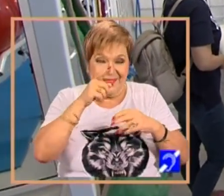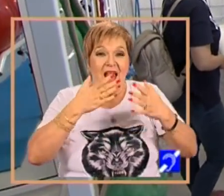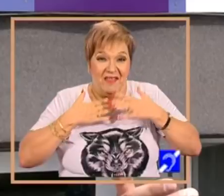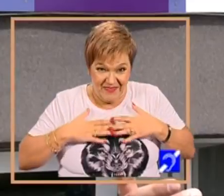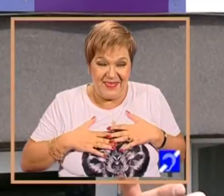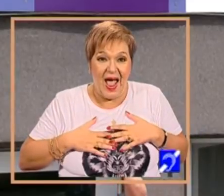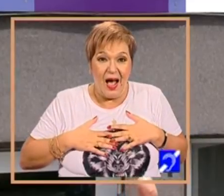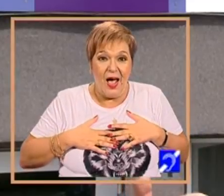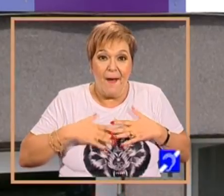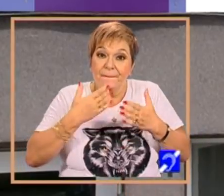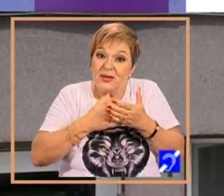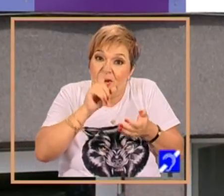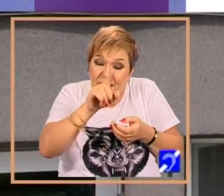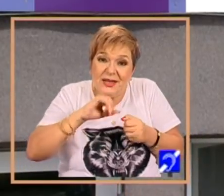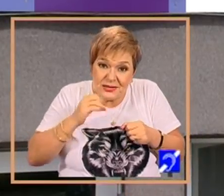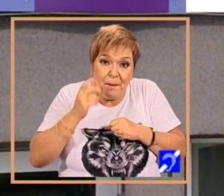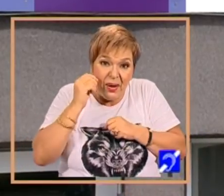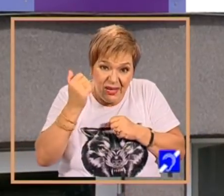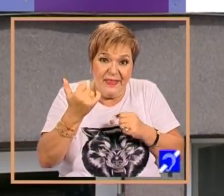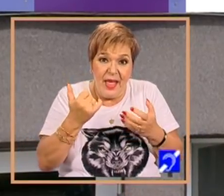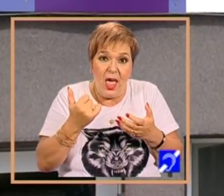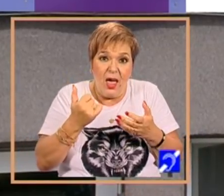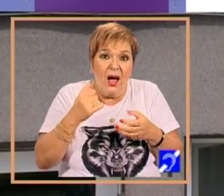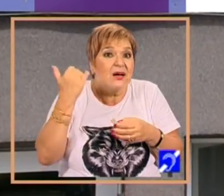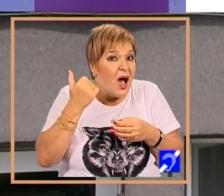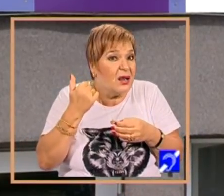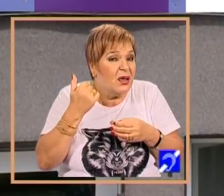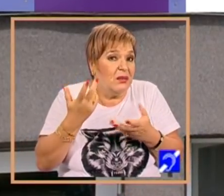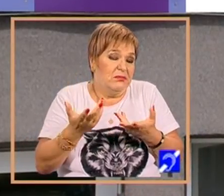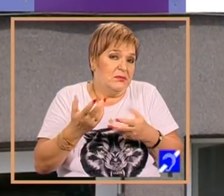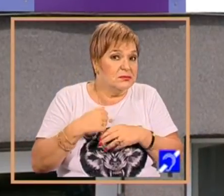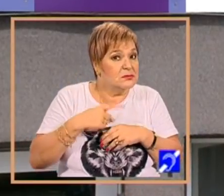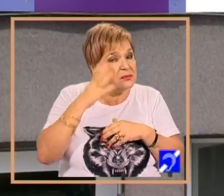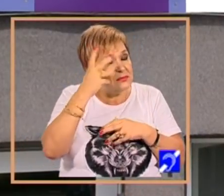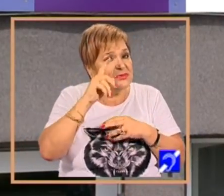pentru că eu sunt unul dintre părinții care, deși pare paradoxal,